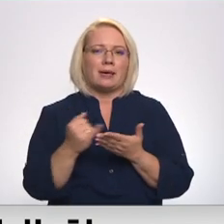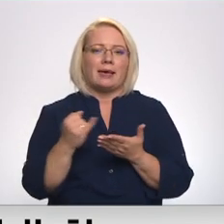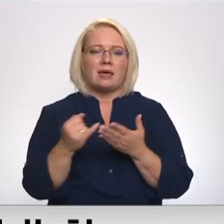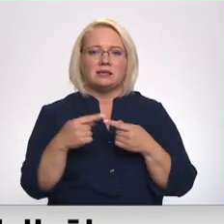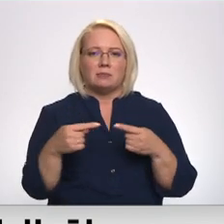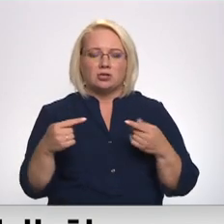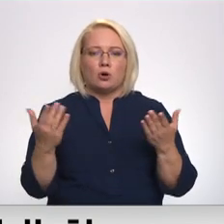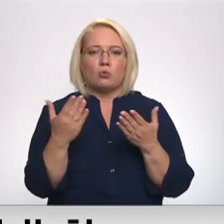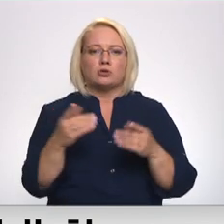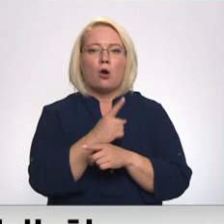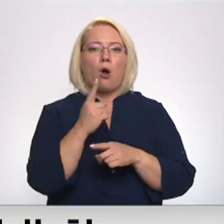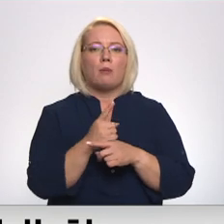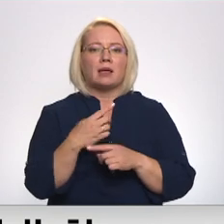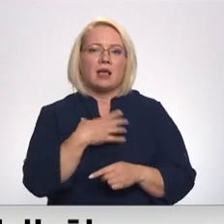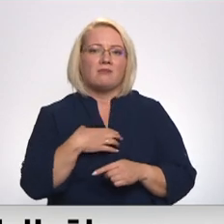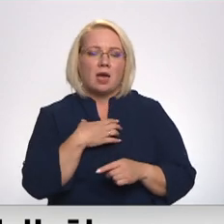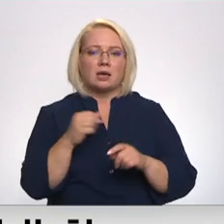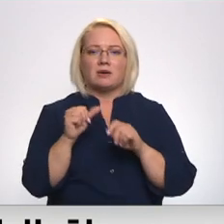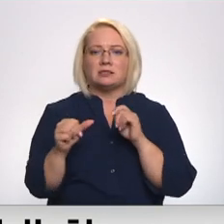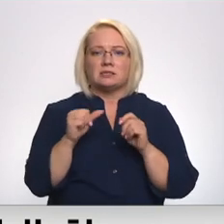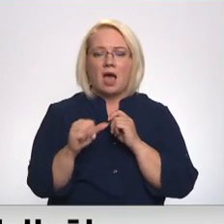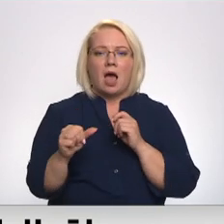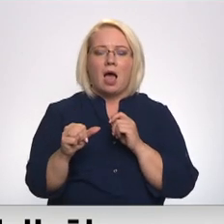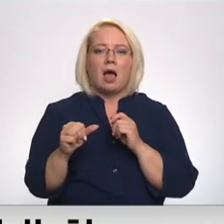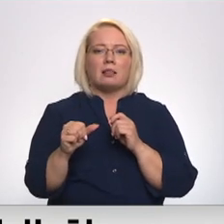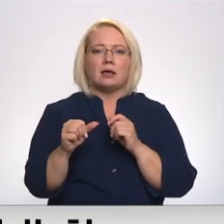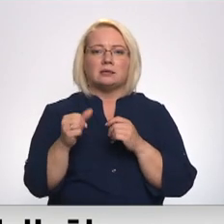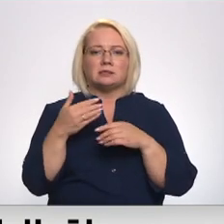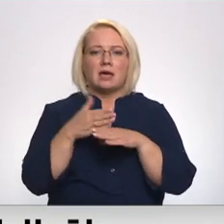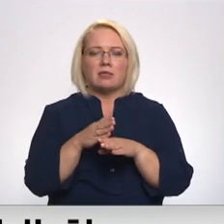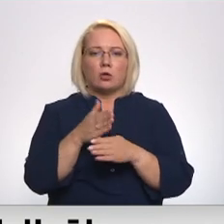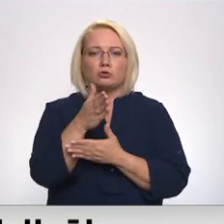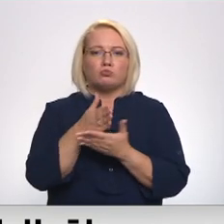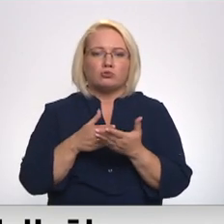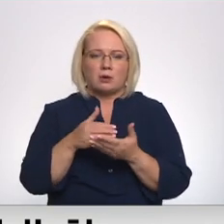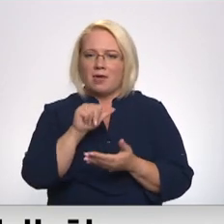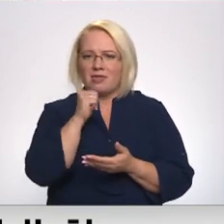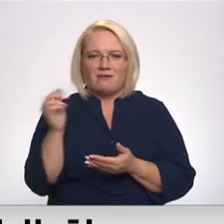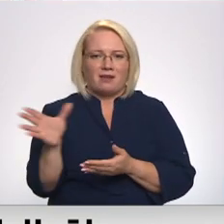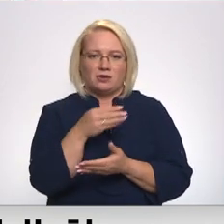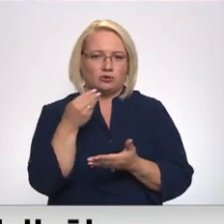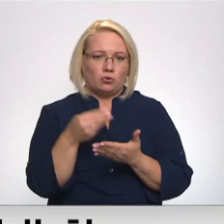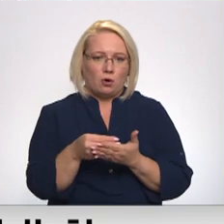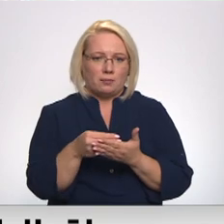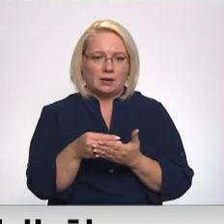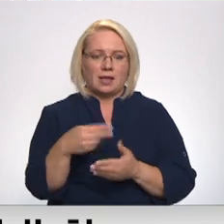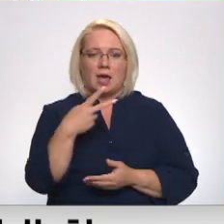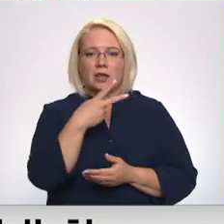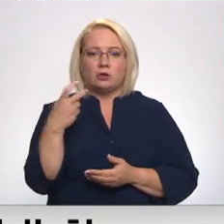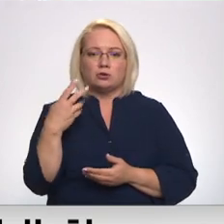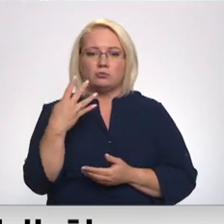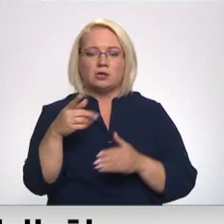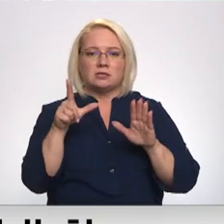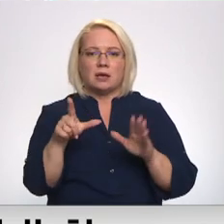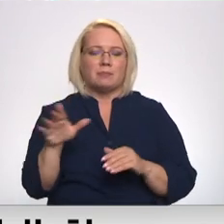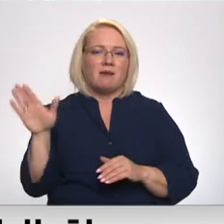obligāti vajag, vai zāles dēlēt uz pusam dzert. Tāpēc, ka nevar visus nopirkt. Ar 247 eiro